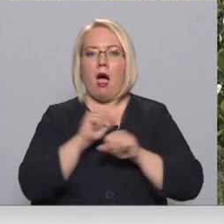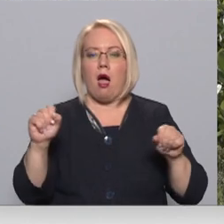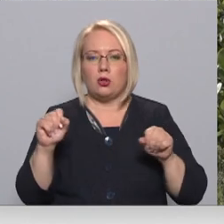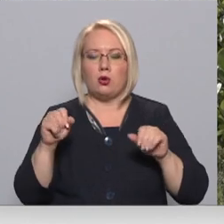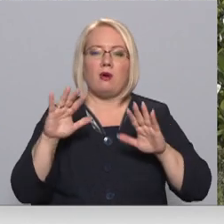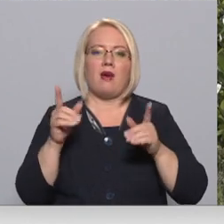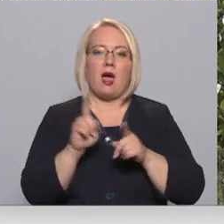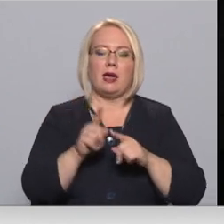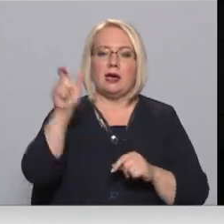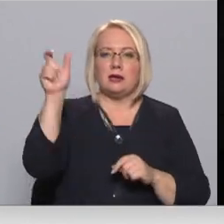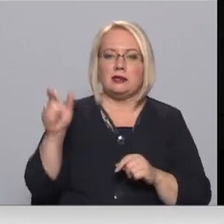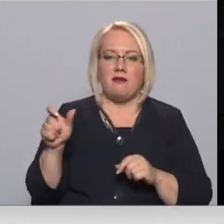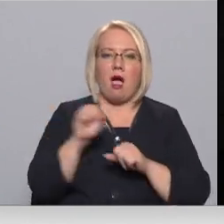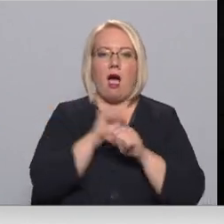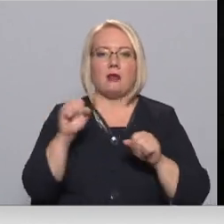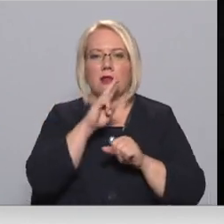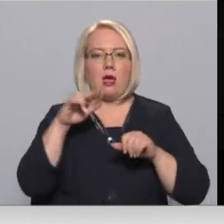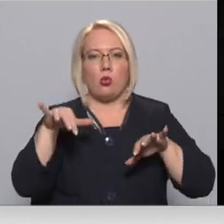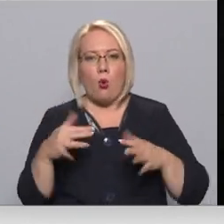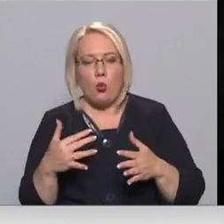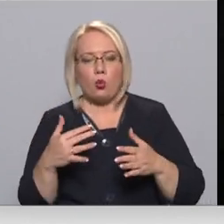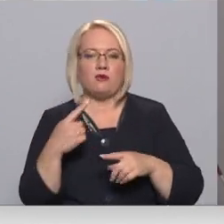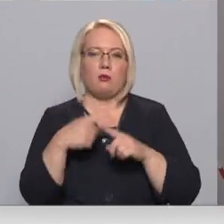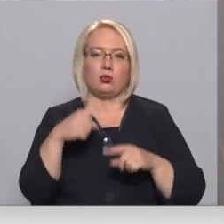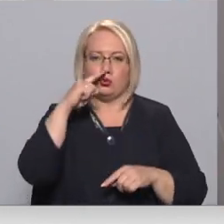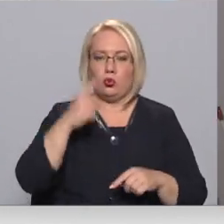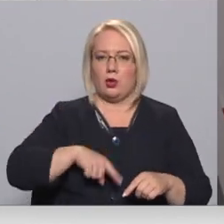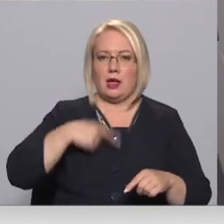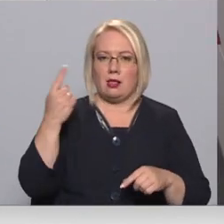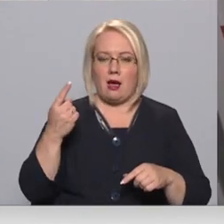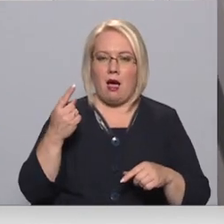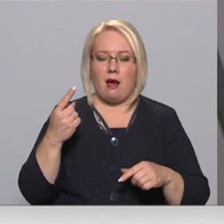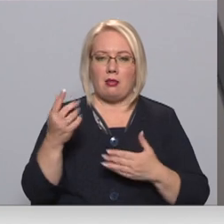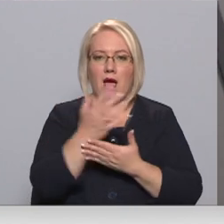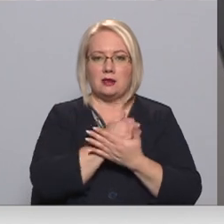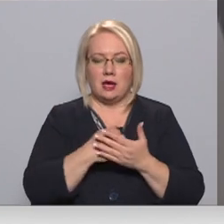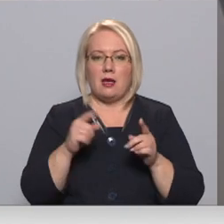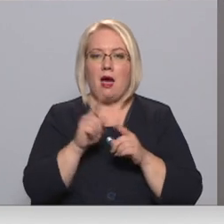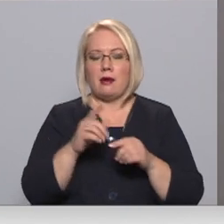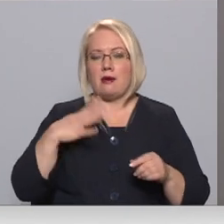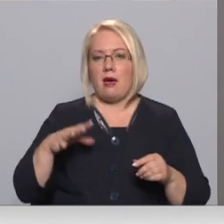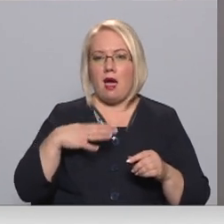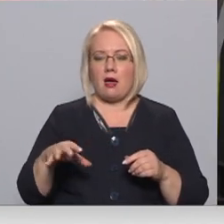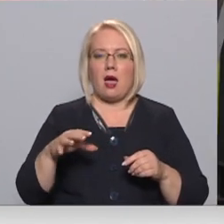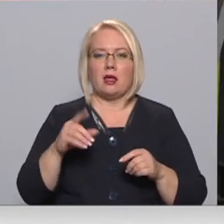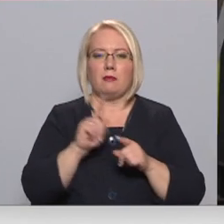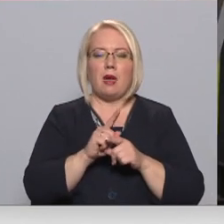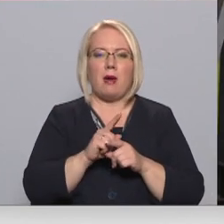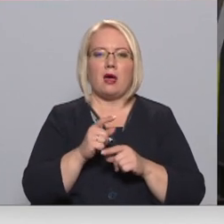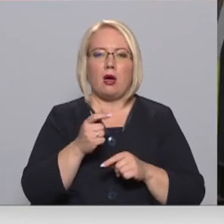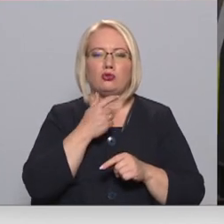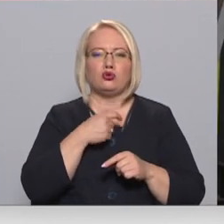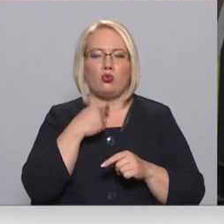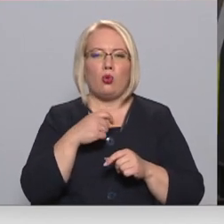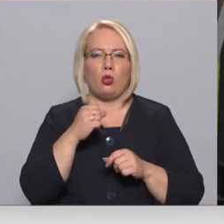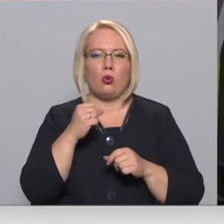vai arī, teiksim, viņš varbūt tikā ats nenoguras, viņš var pustundi ilgāk lasīt. Ilgāk jāgaida arī, piemēram, sūlus piedējiem un sidra ražotājiem,